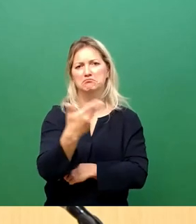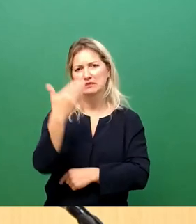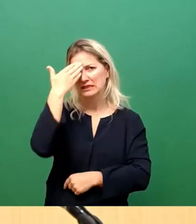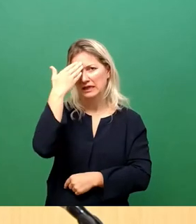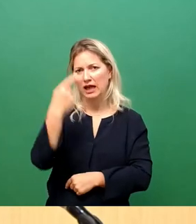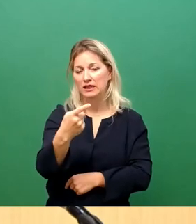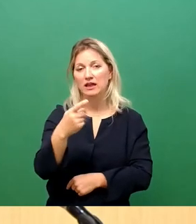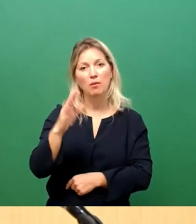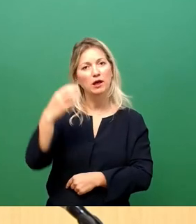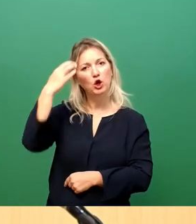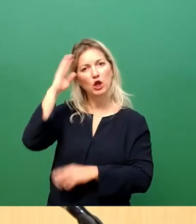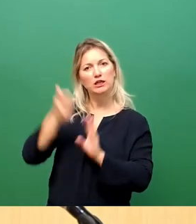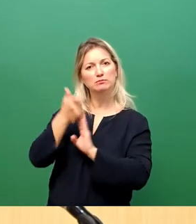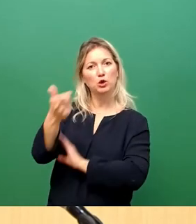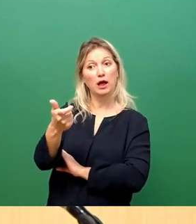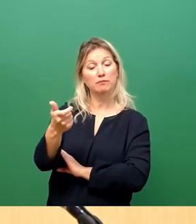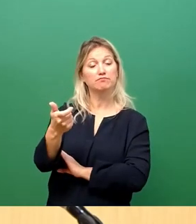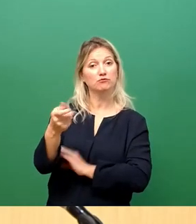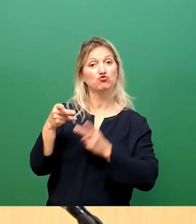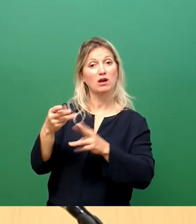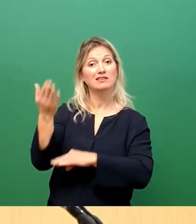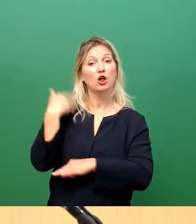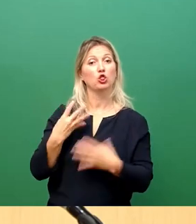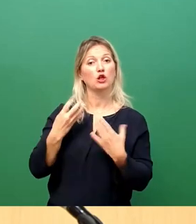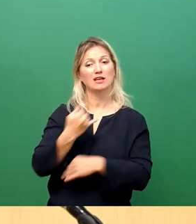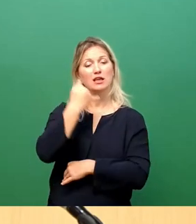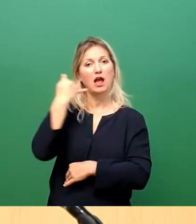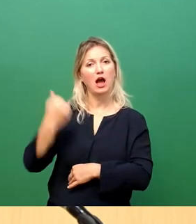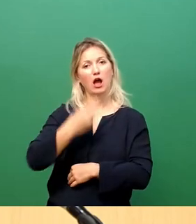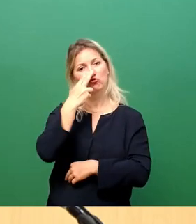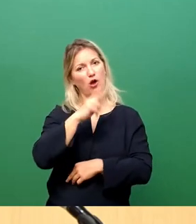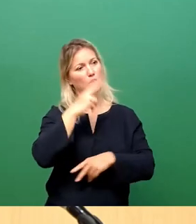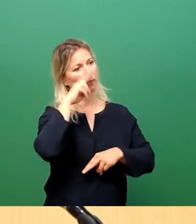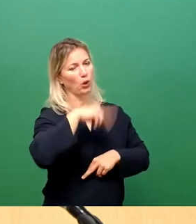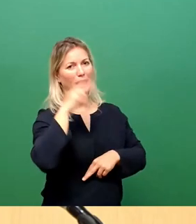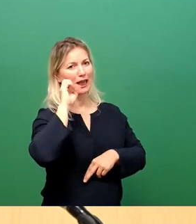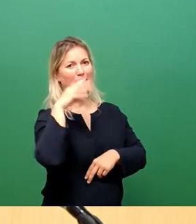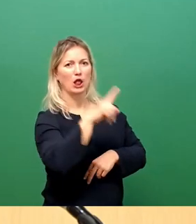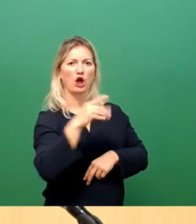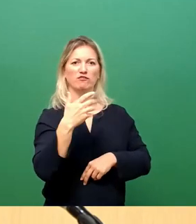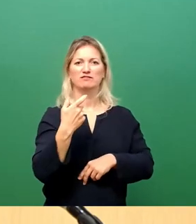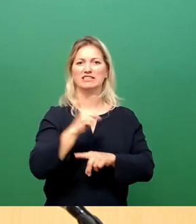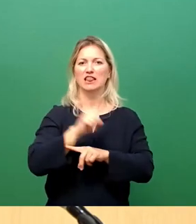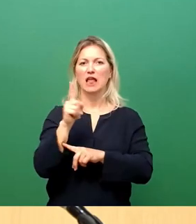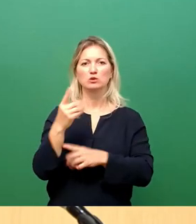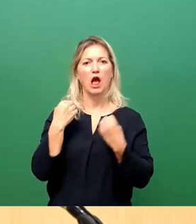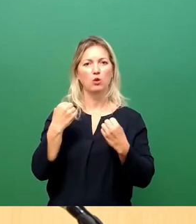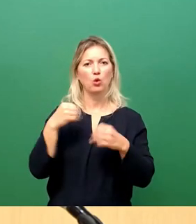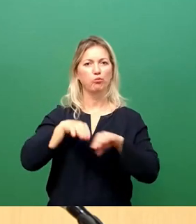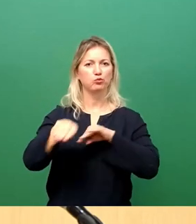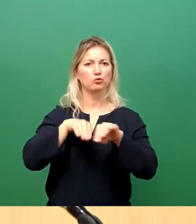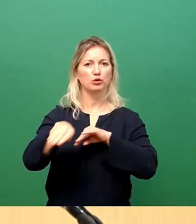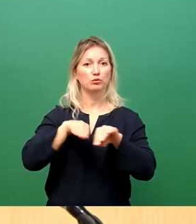Königsburger fuhren in den 90er Jahren an der Schauburg ungefähr 25.000 Autos vorbei. Vor Corona waren es noch 12